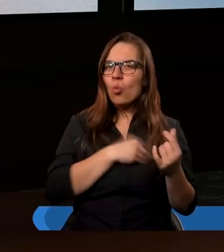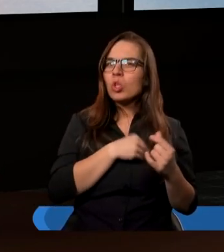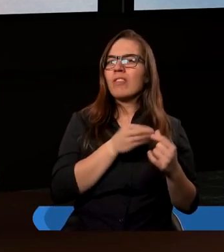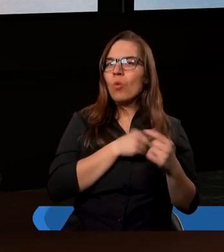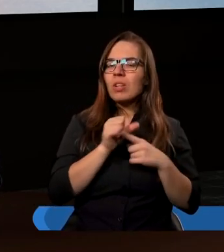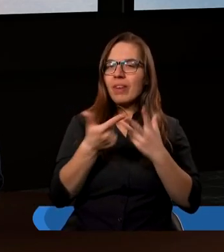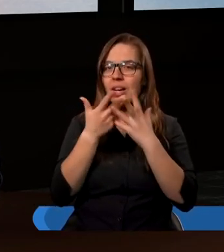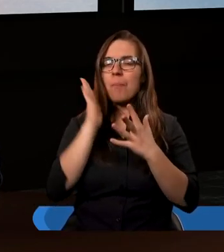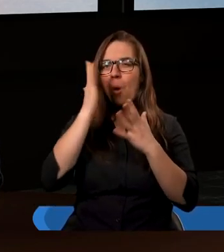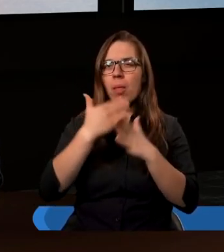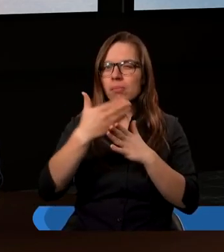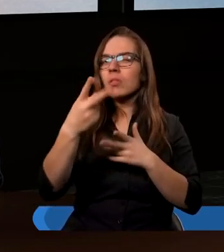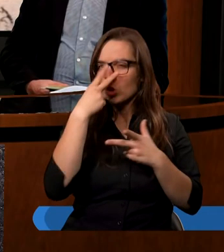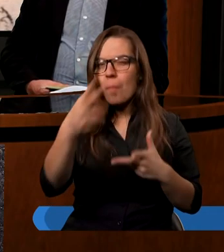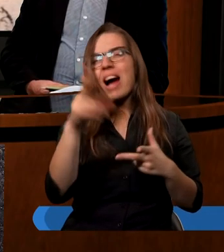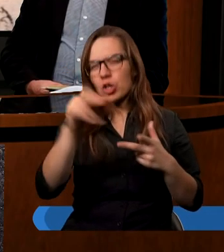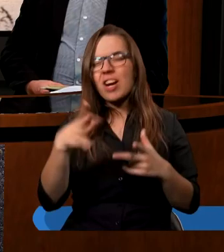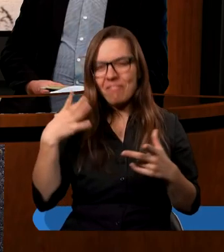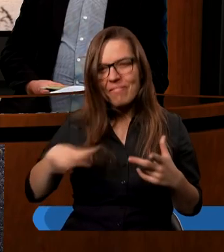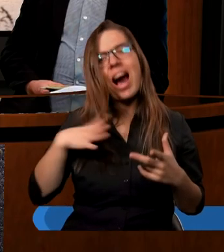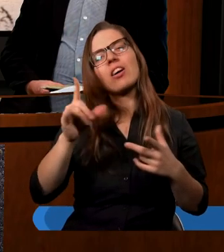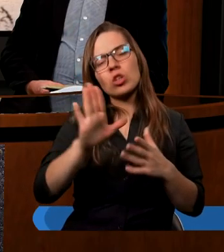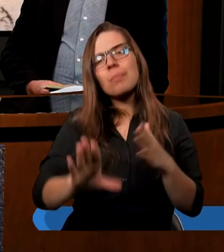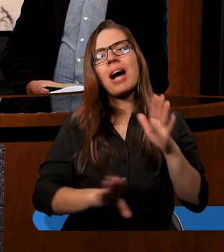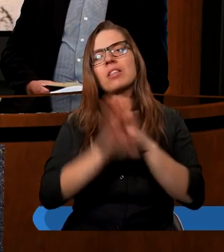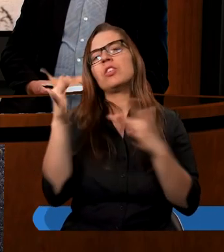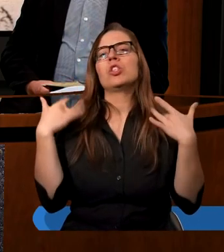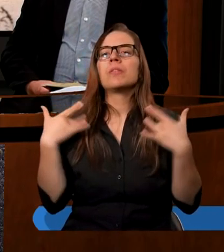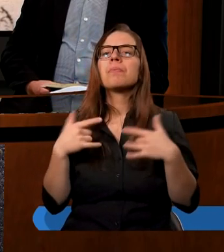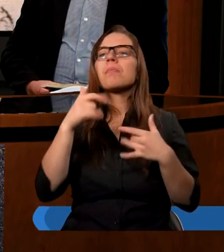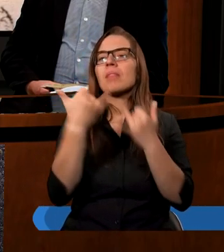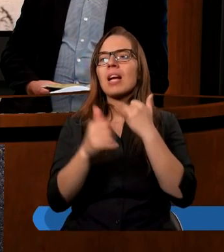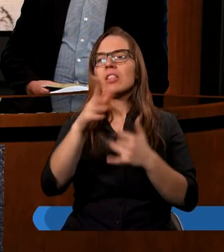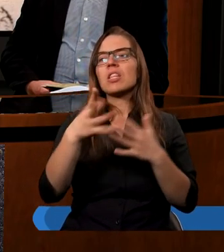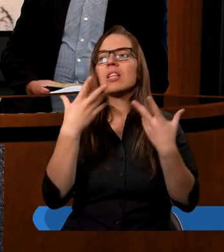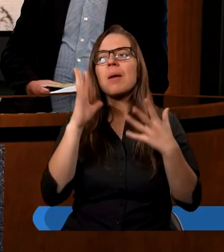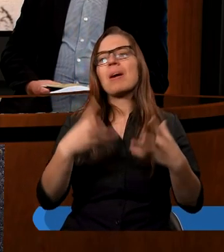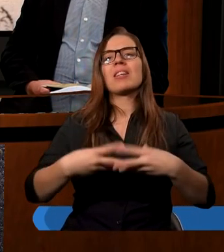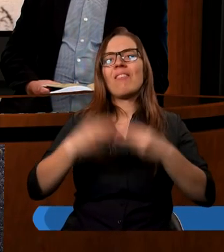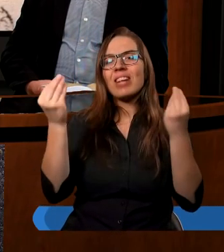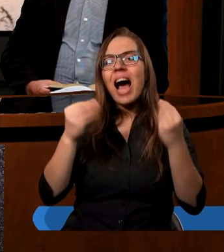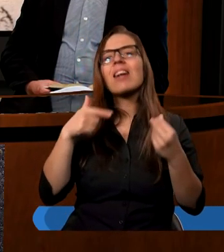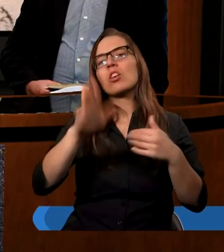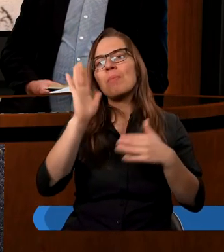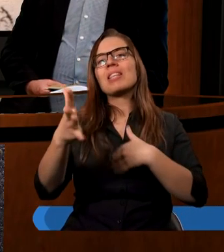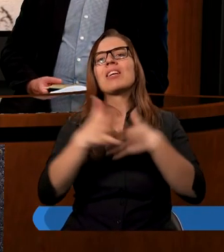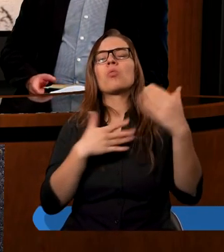ogóle jak mogliśmy jakiś czas temu wątpić. I przeciwnie, jeżeli nie będziemy wzrastać, to ona będzie słabła. Tak.